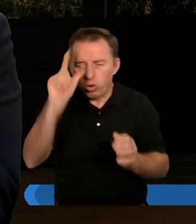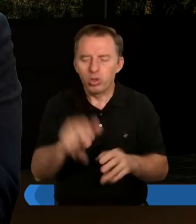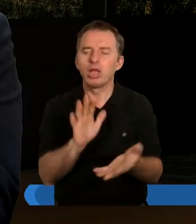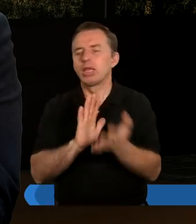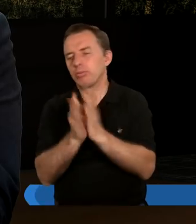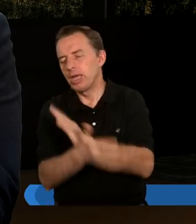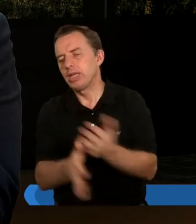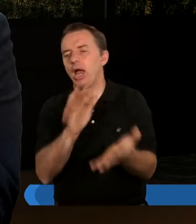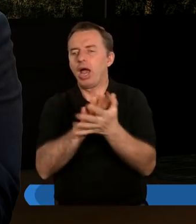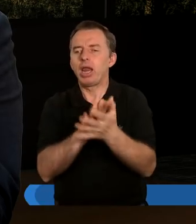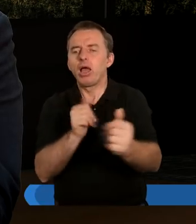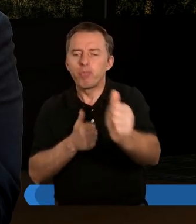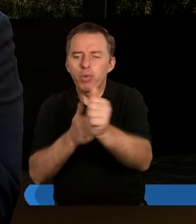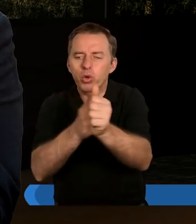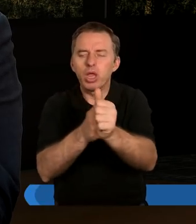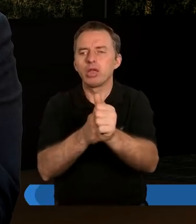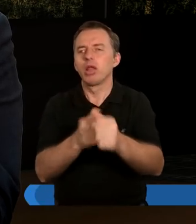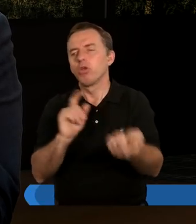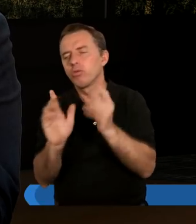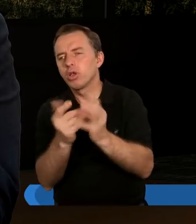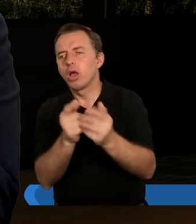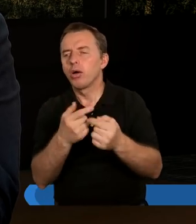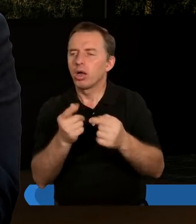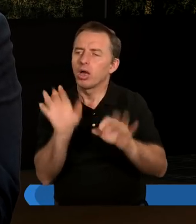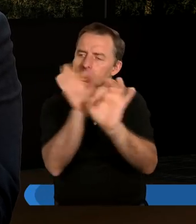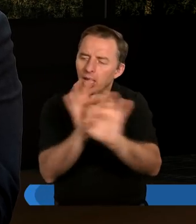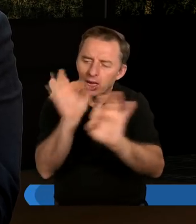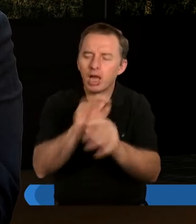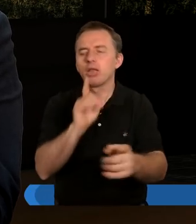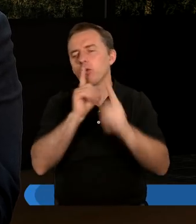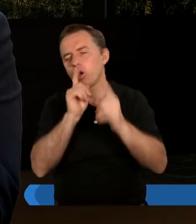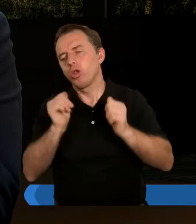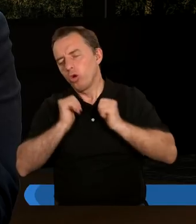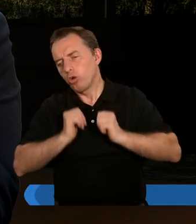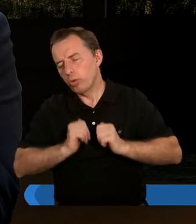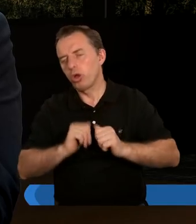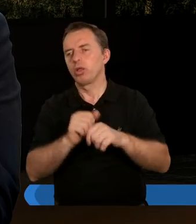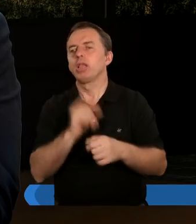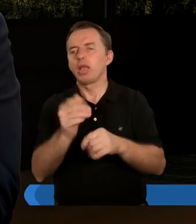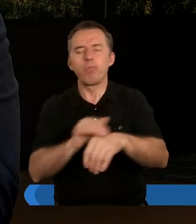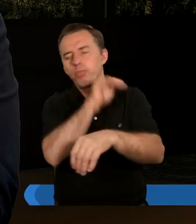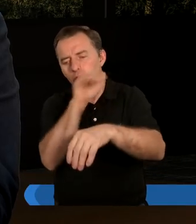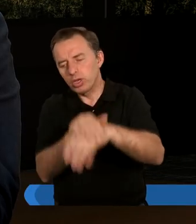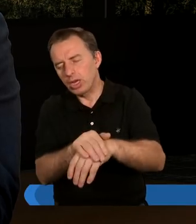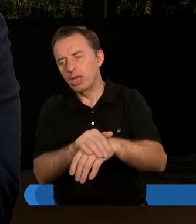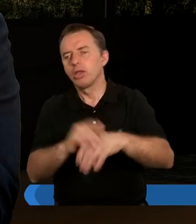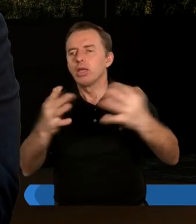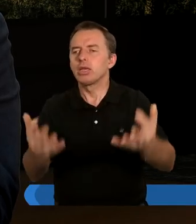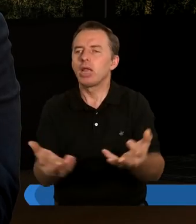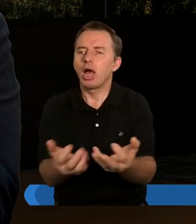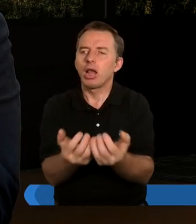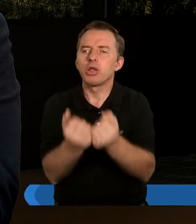zmienia ten charakter, podejście, ale rzeczywiście to jest istotne, żeby w takim pojednaniu, w takim znalezieniu